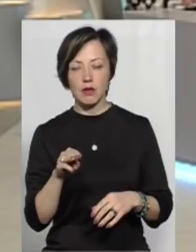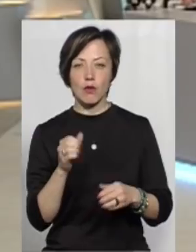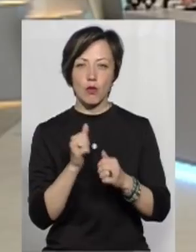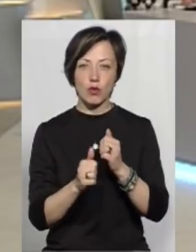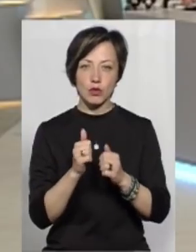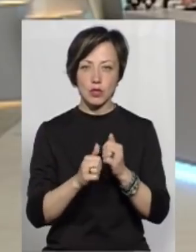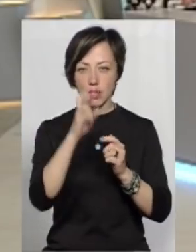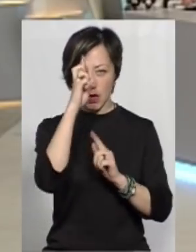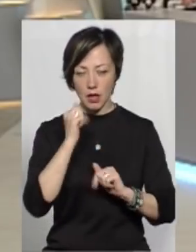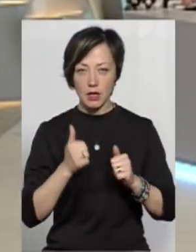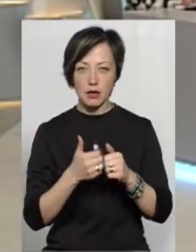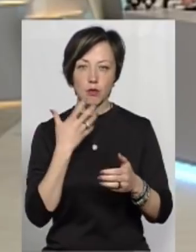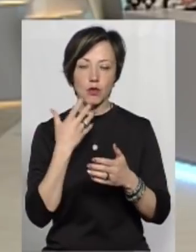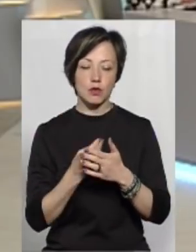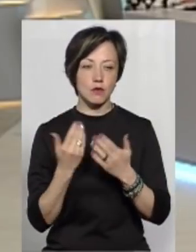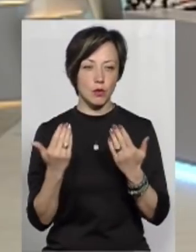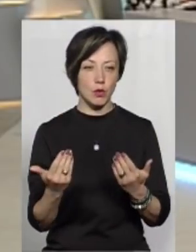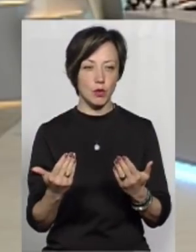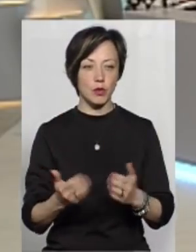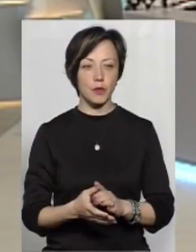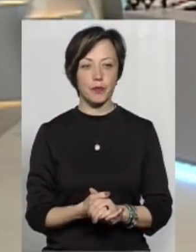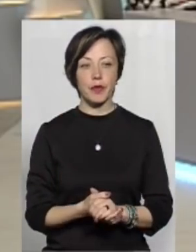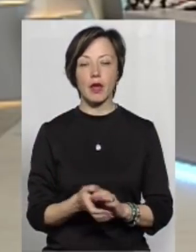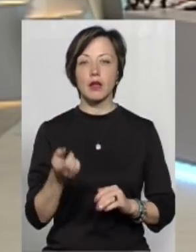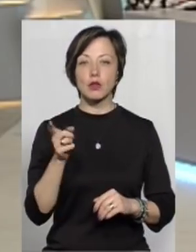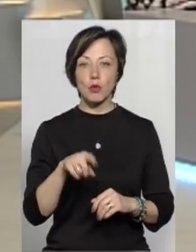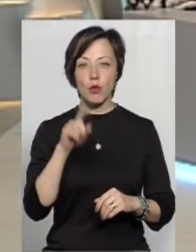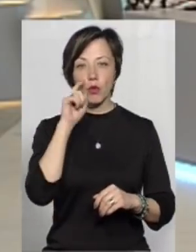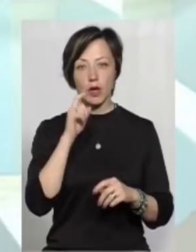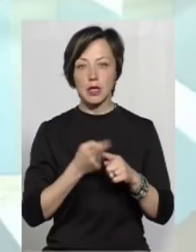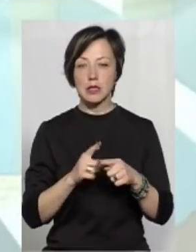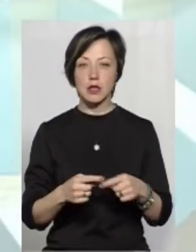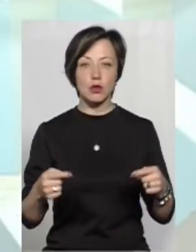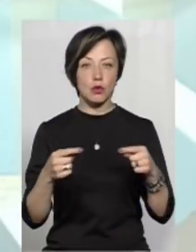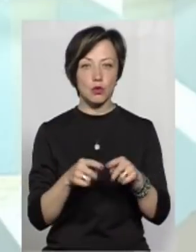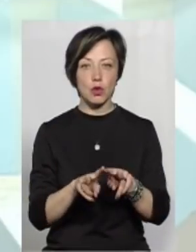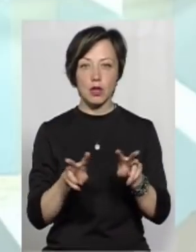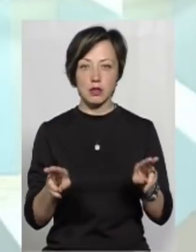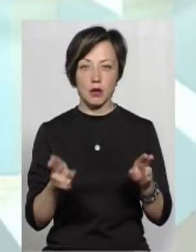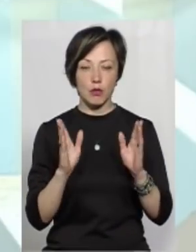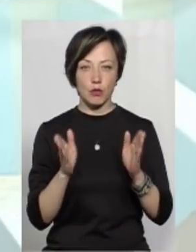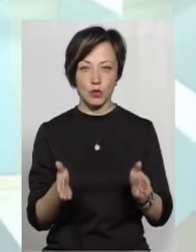кожній країні це може бути по-різному. Тому в Україні це точно буде так само.